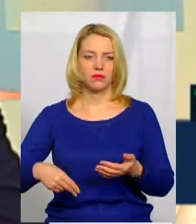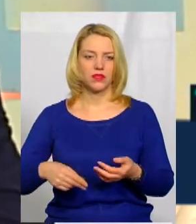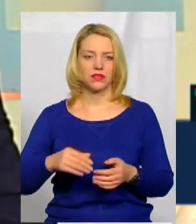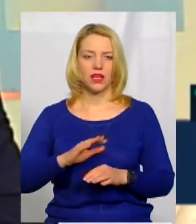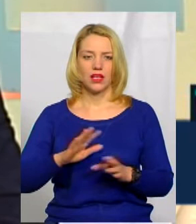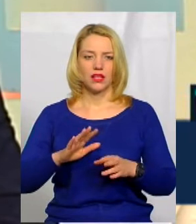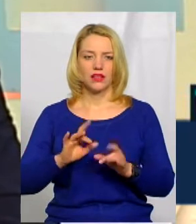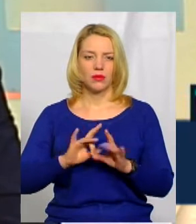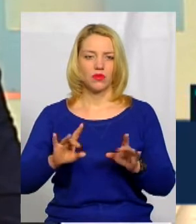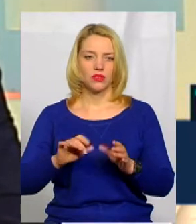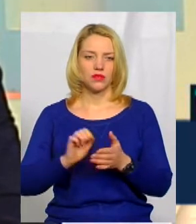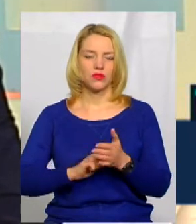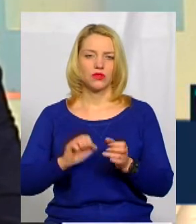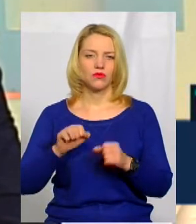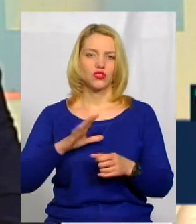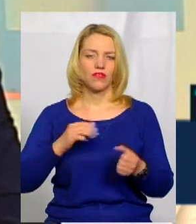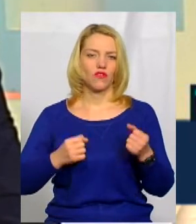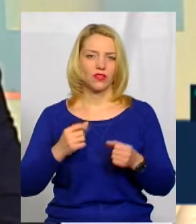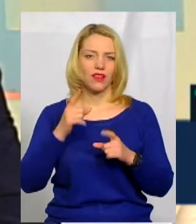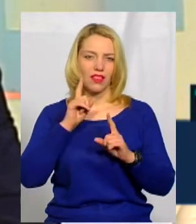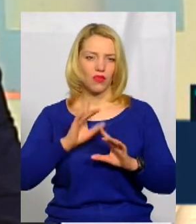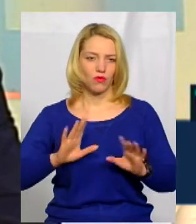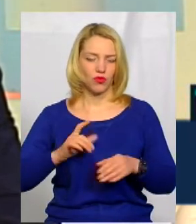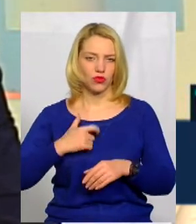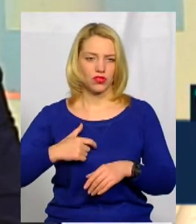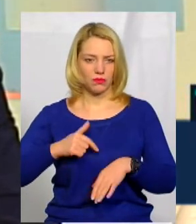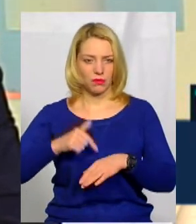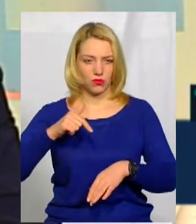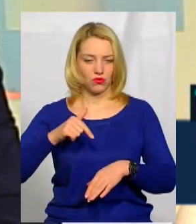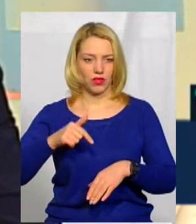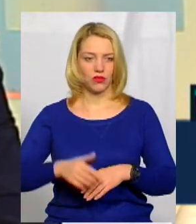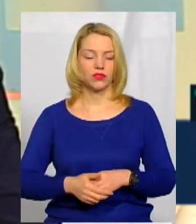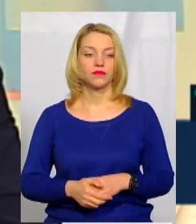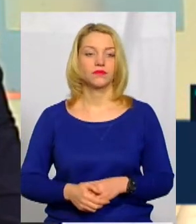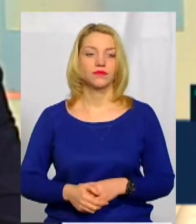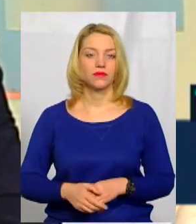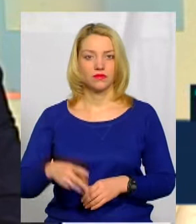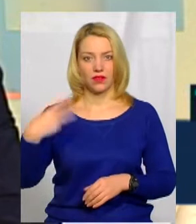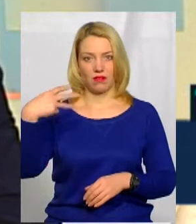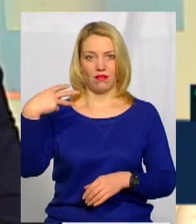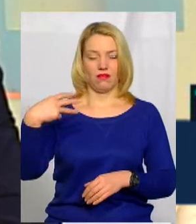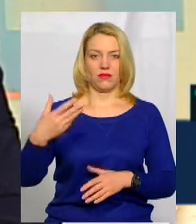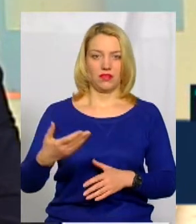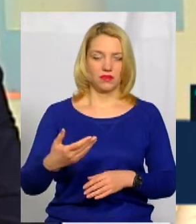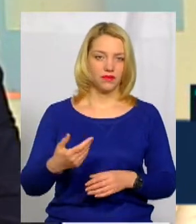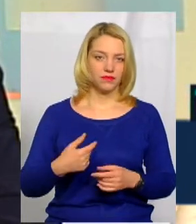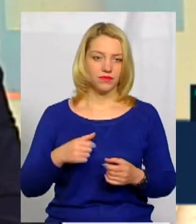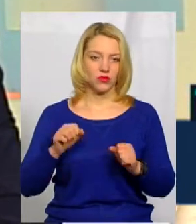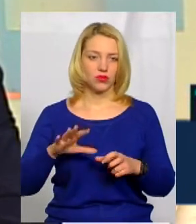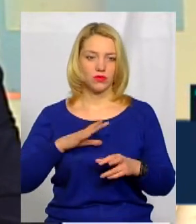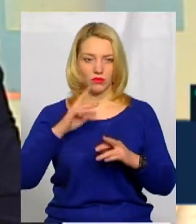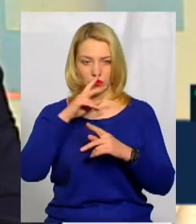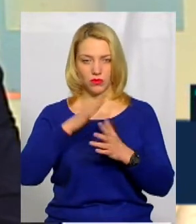пояснюють причини? Чому? Ну, можливо, водії себе некомфортно почувають на камері і, можливо, ще більше